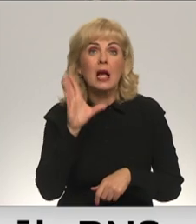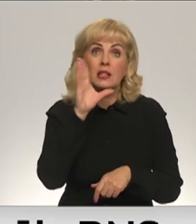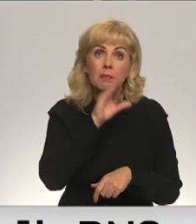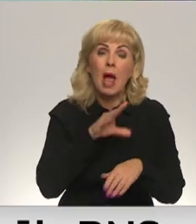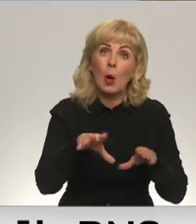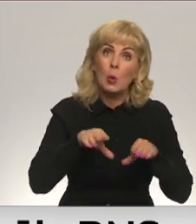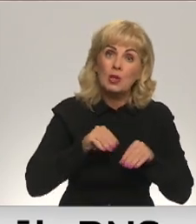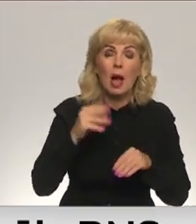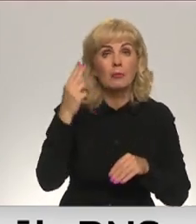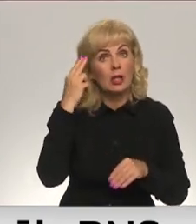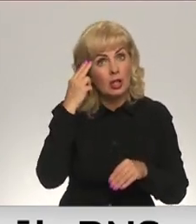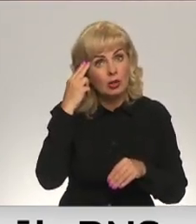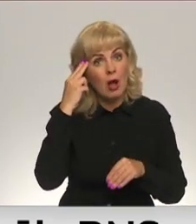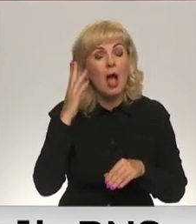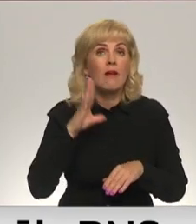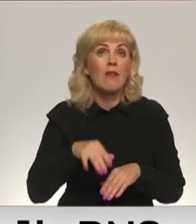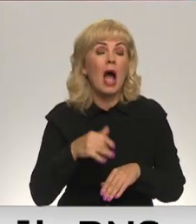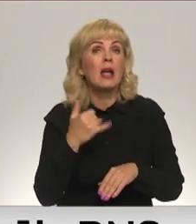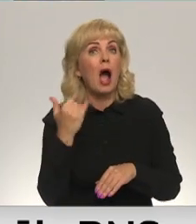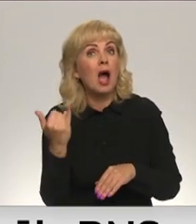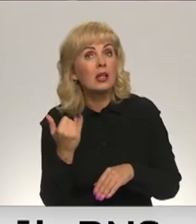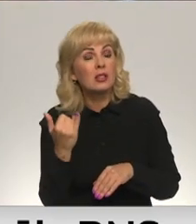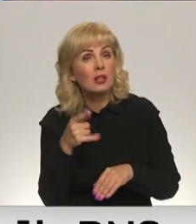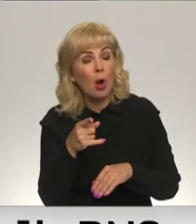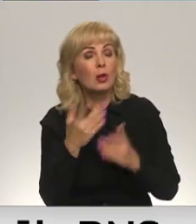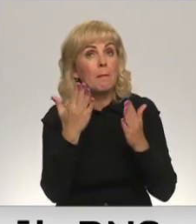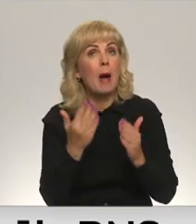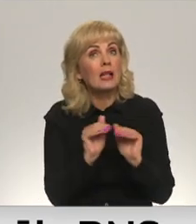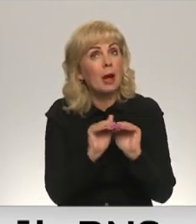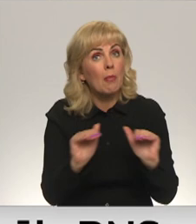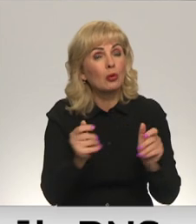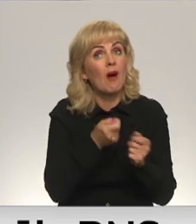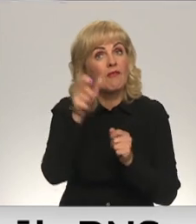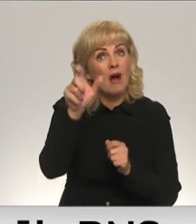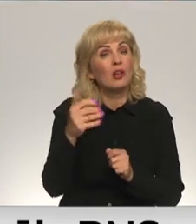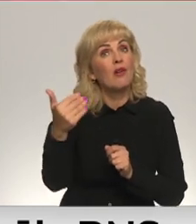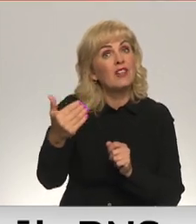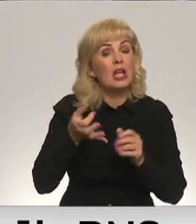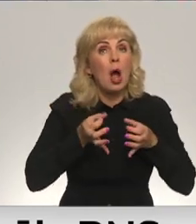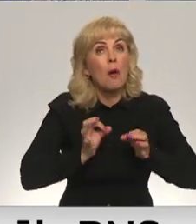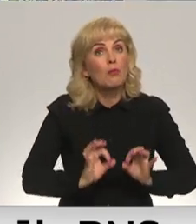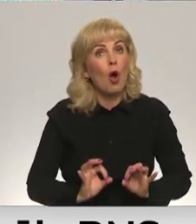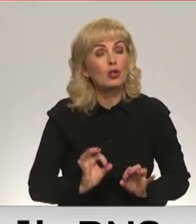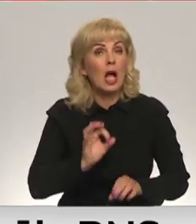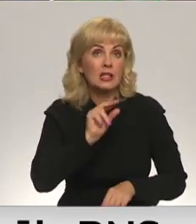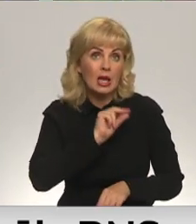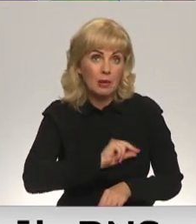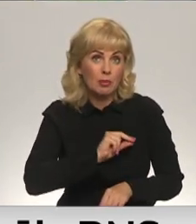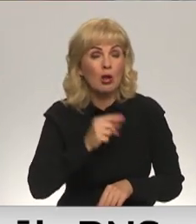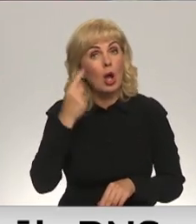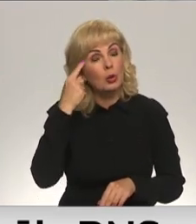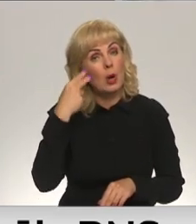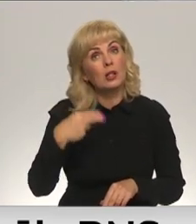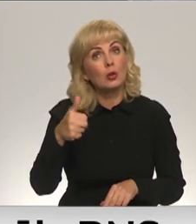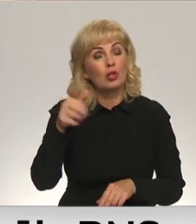uzņemties risku vai aizrautības. To, ka panākumu pamatāja ir vadītāja profesionālās īpašības, domā 26